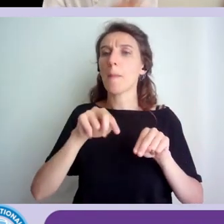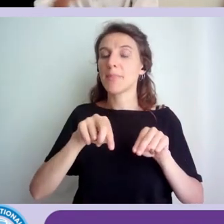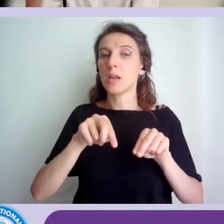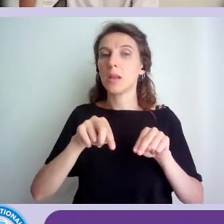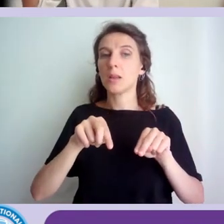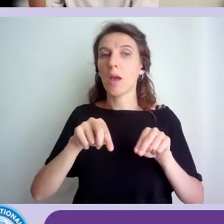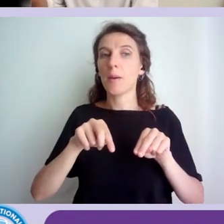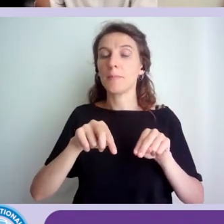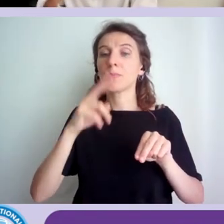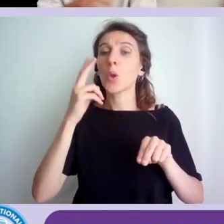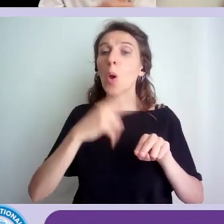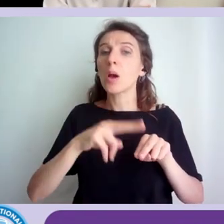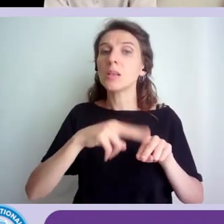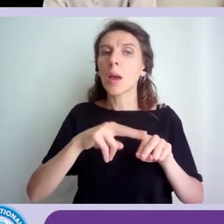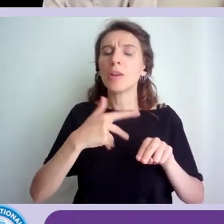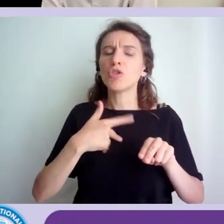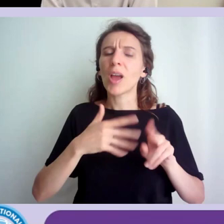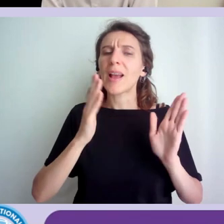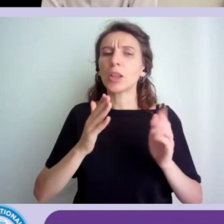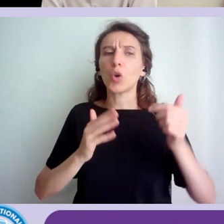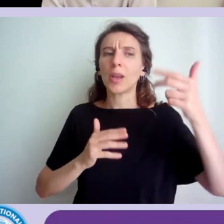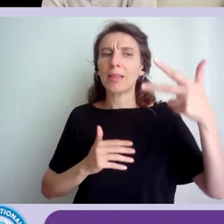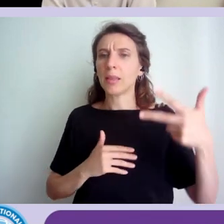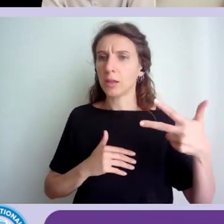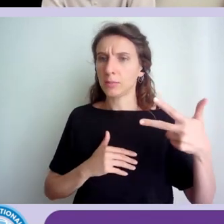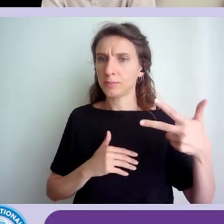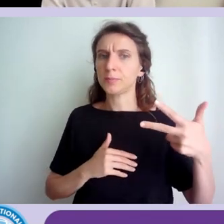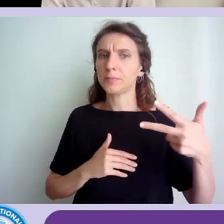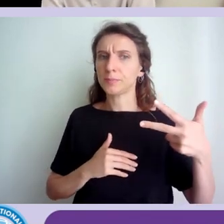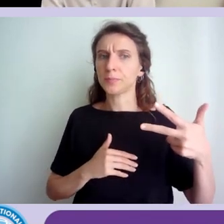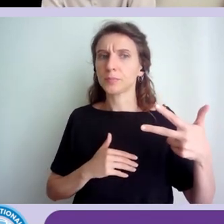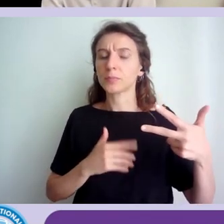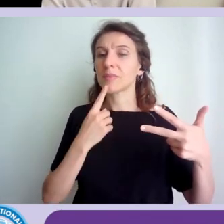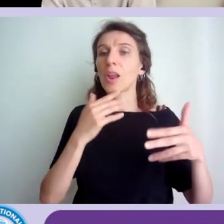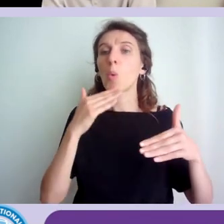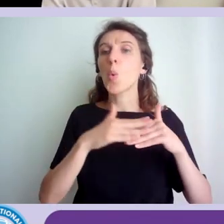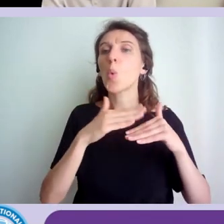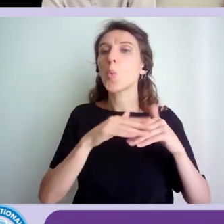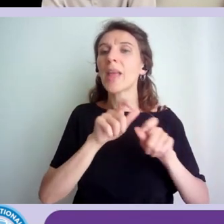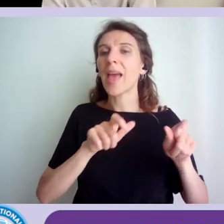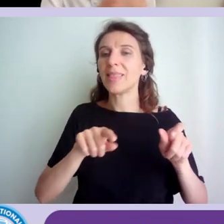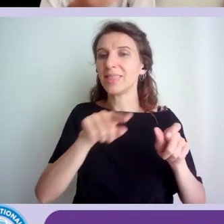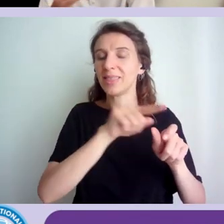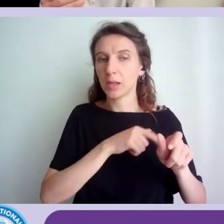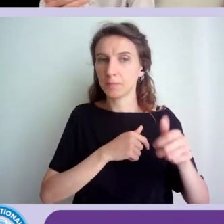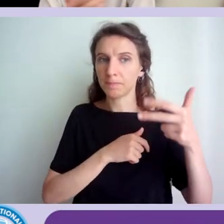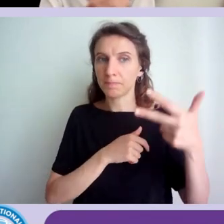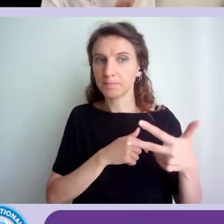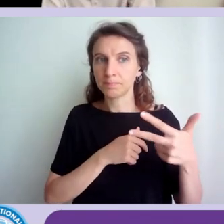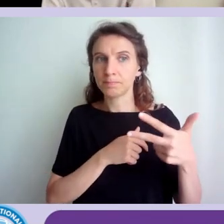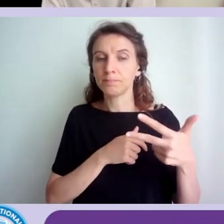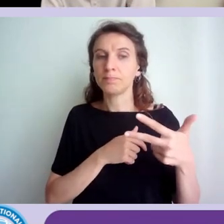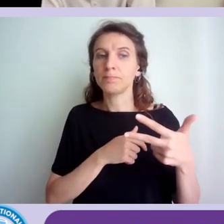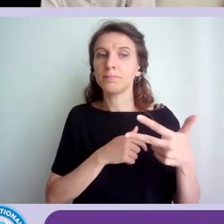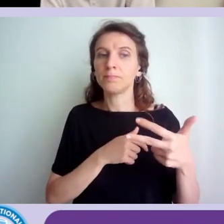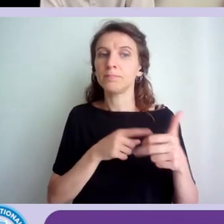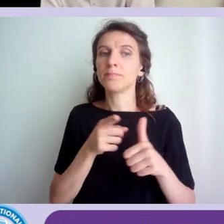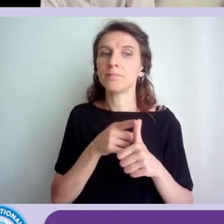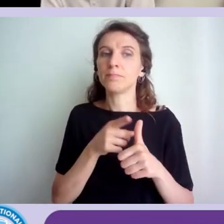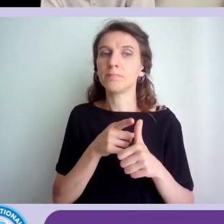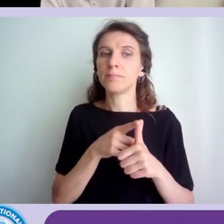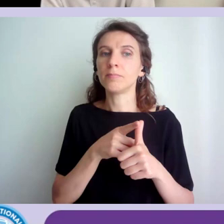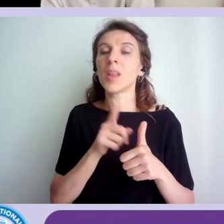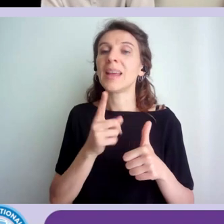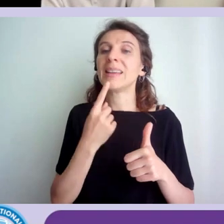tre categorie di utenti. La categoria di utenti senza